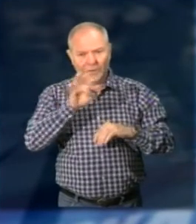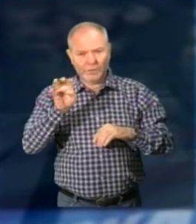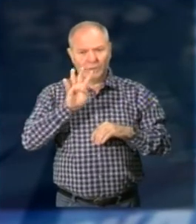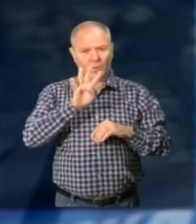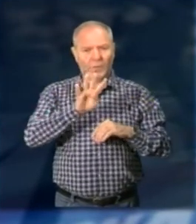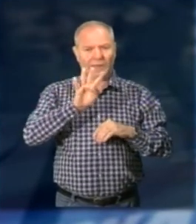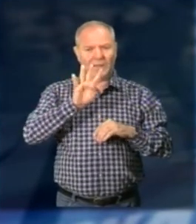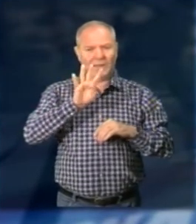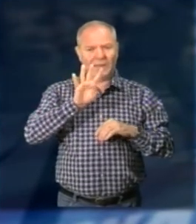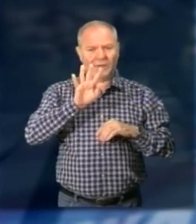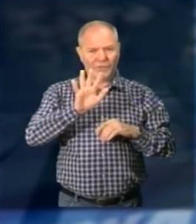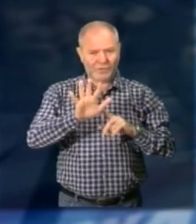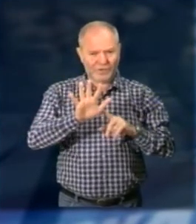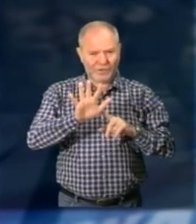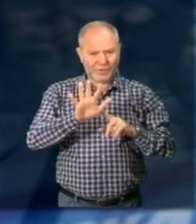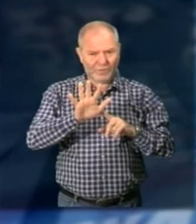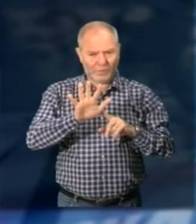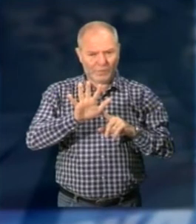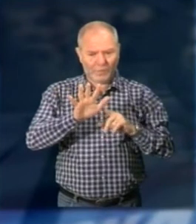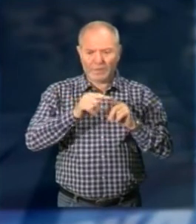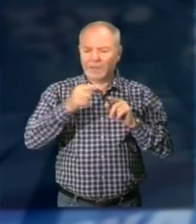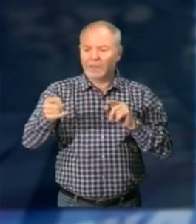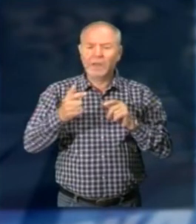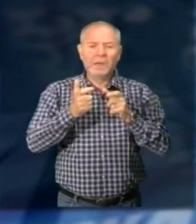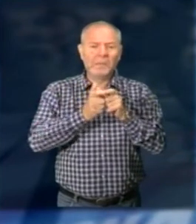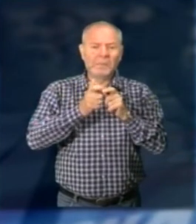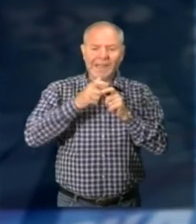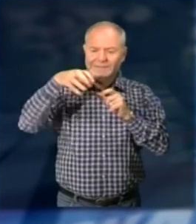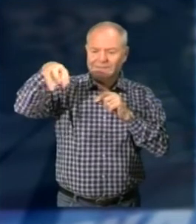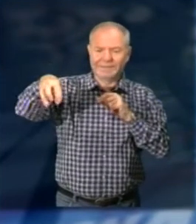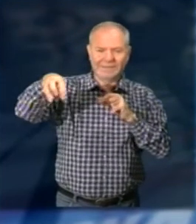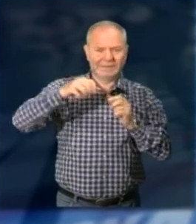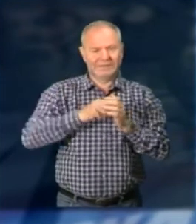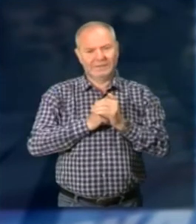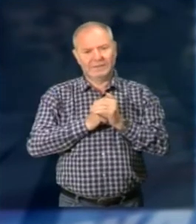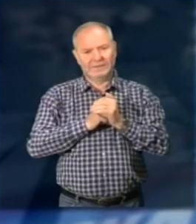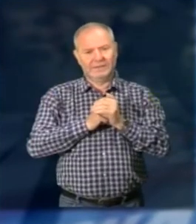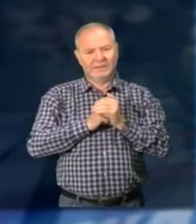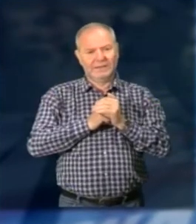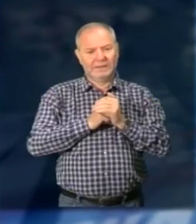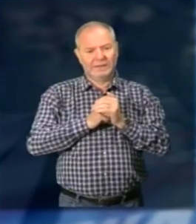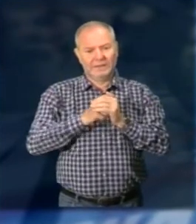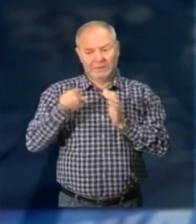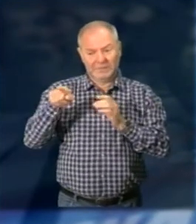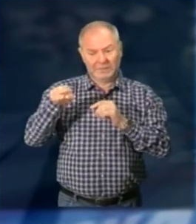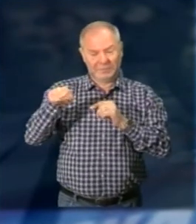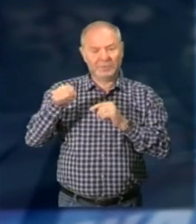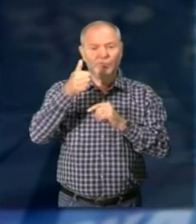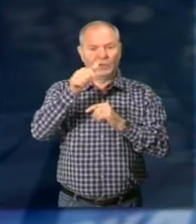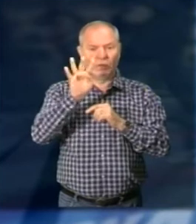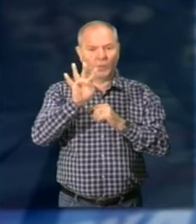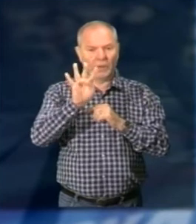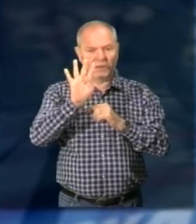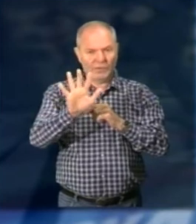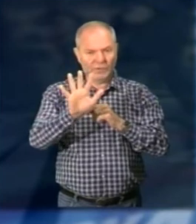145 sono gli abitanti a Boleto Che è la frazione principale E di questi 145 abitanti ci sono ben